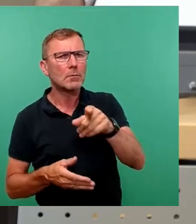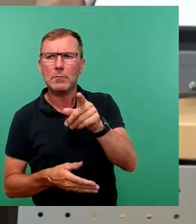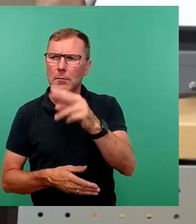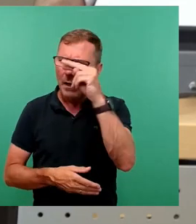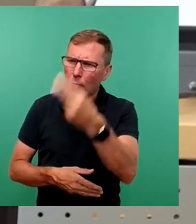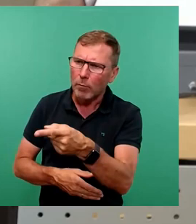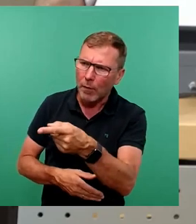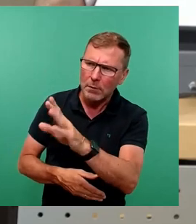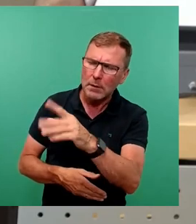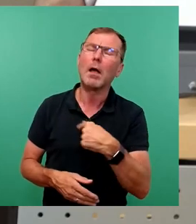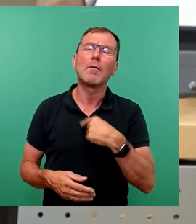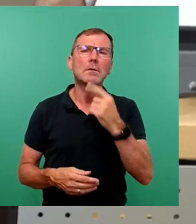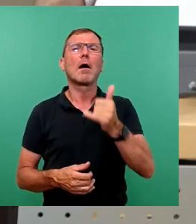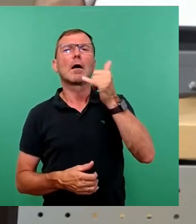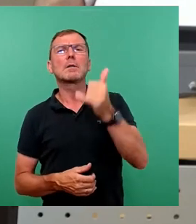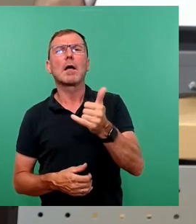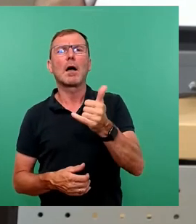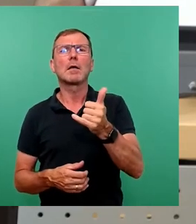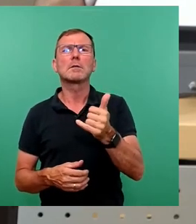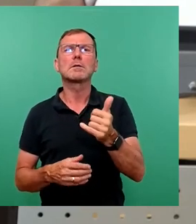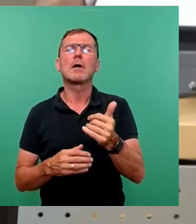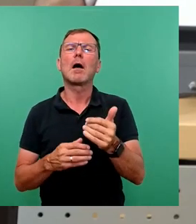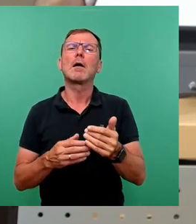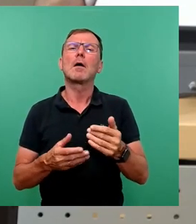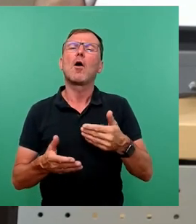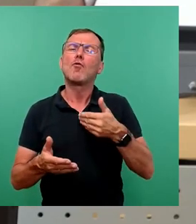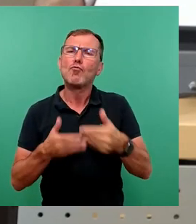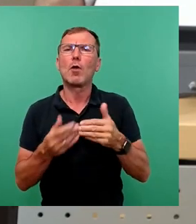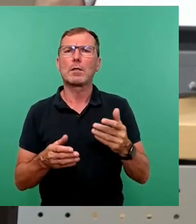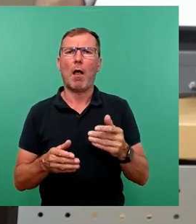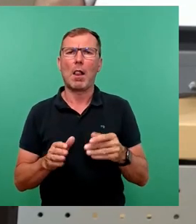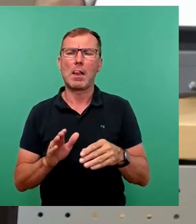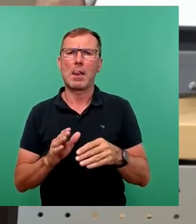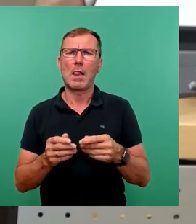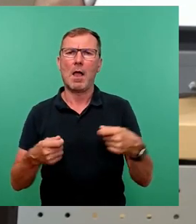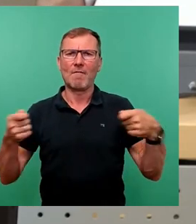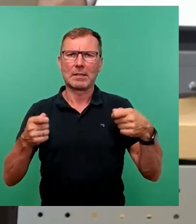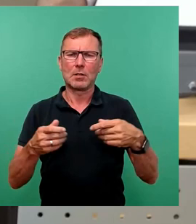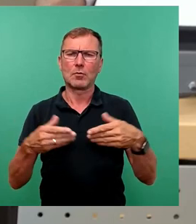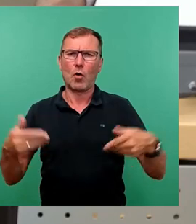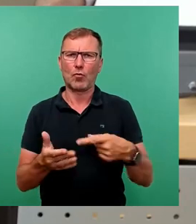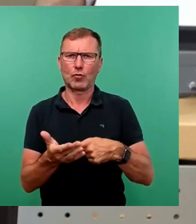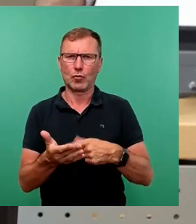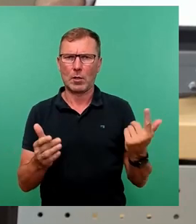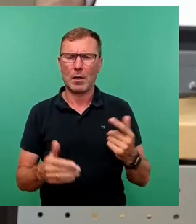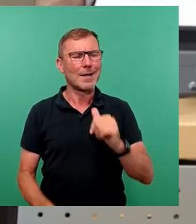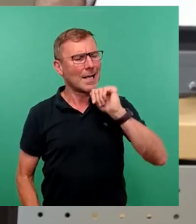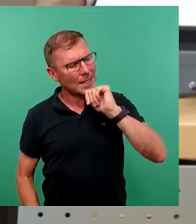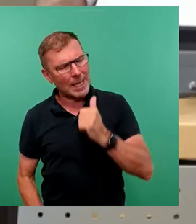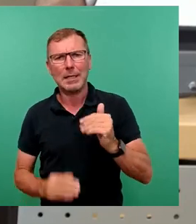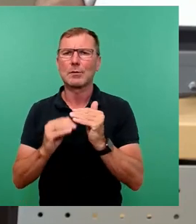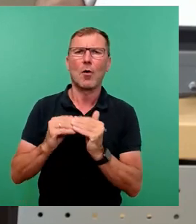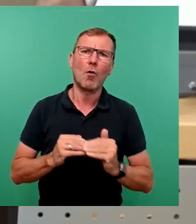Wir sagen Ja zu einer aufkommensneutralen Neuordnung der Grundsteuern, sagen ganz klar Nein zu